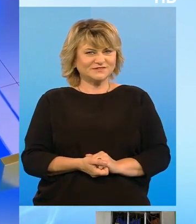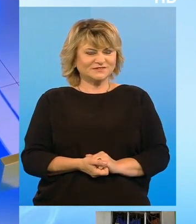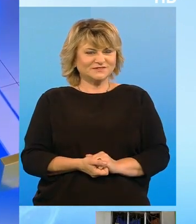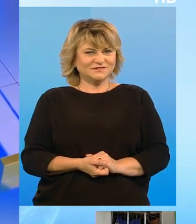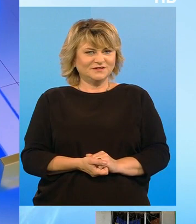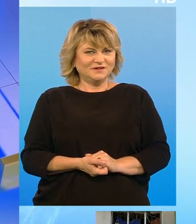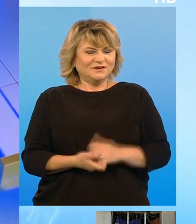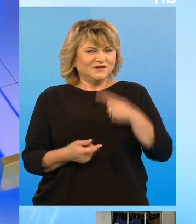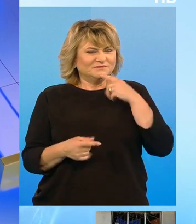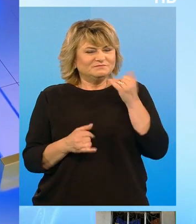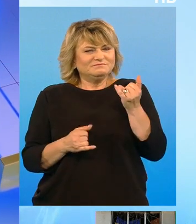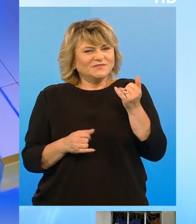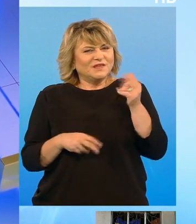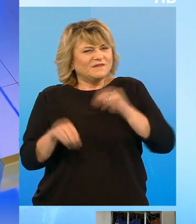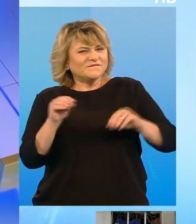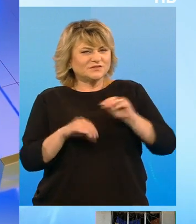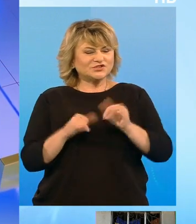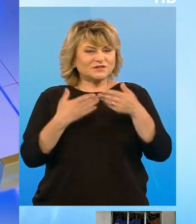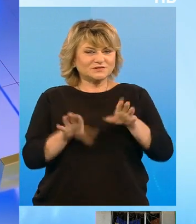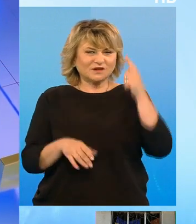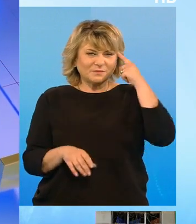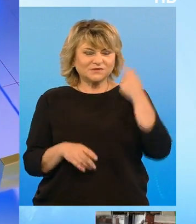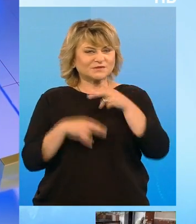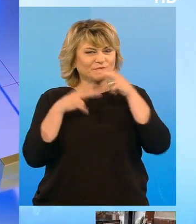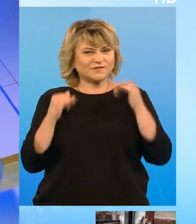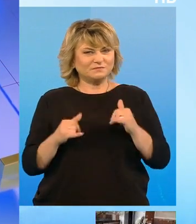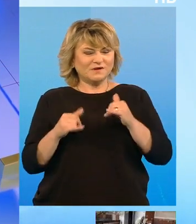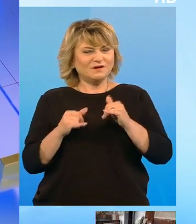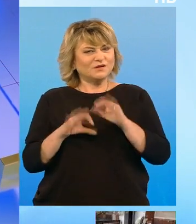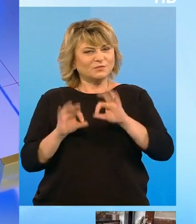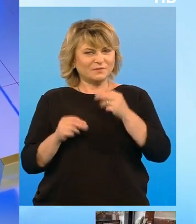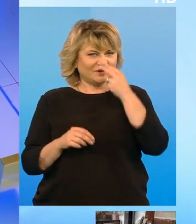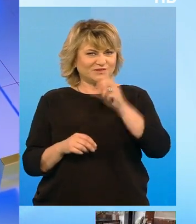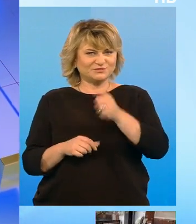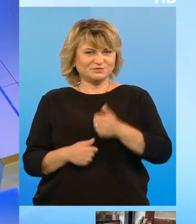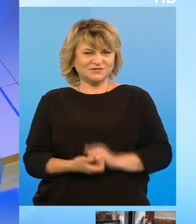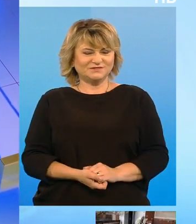inventivității și a deschiderii minții. Să profităm de ea. Numai bine, ne vedem și mâine.